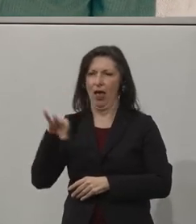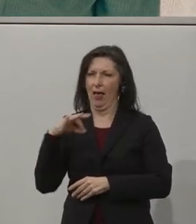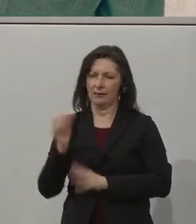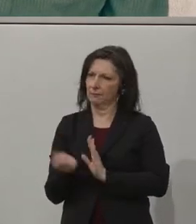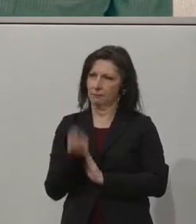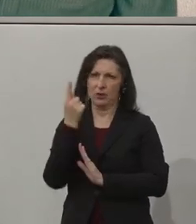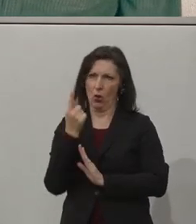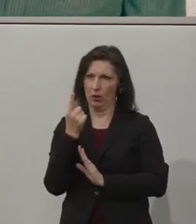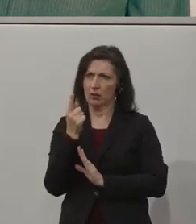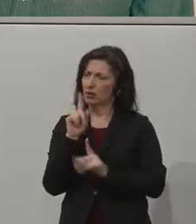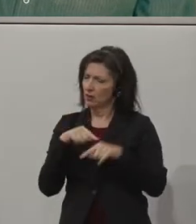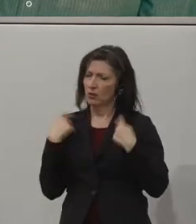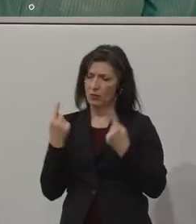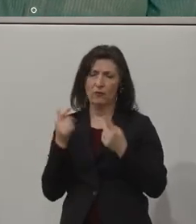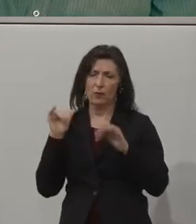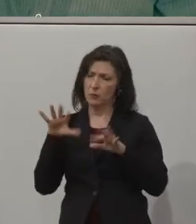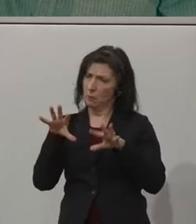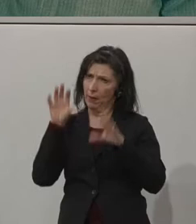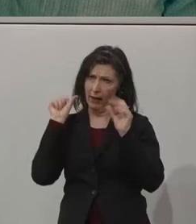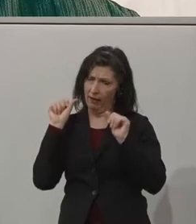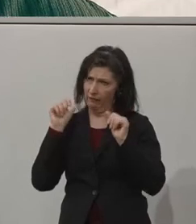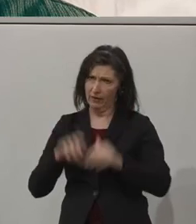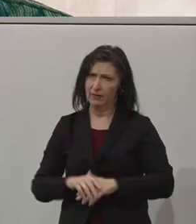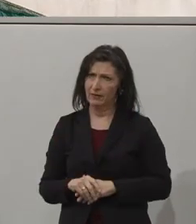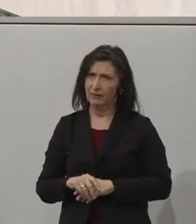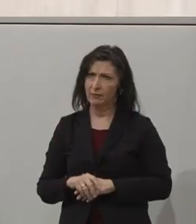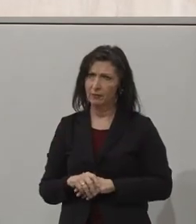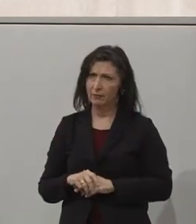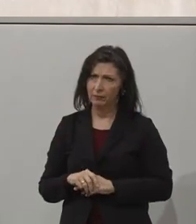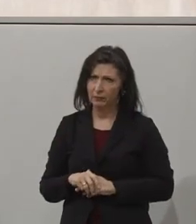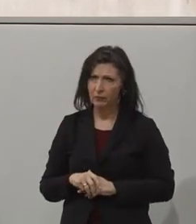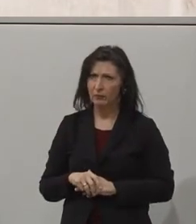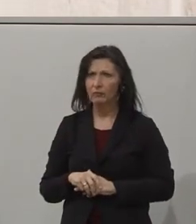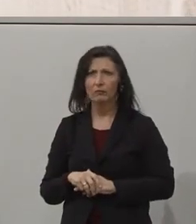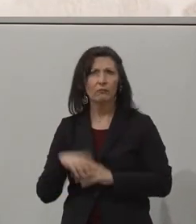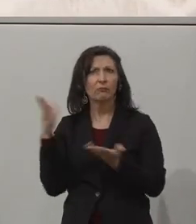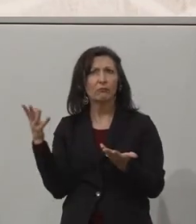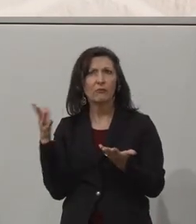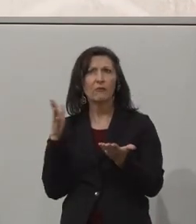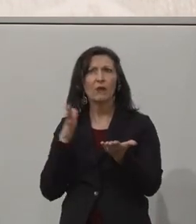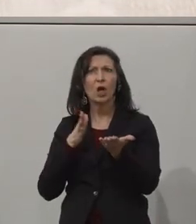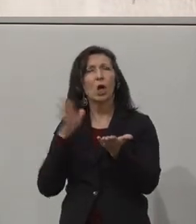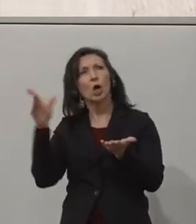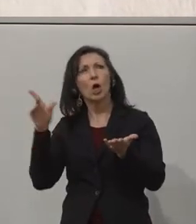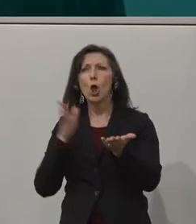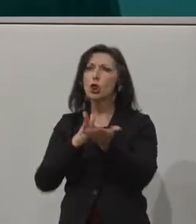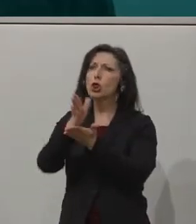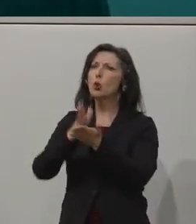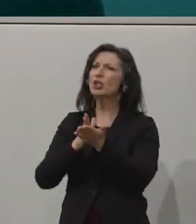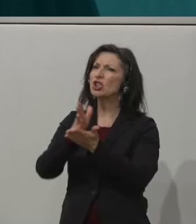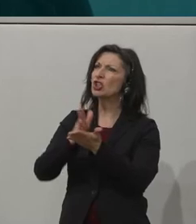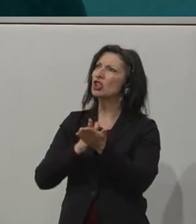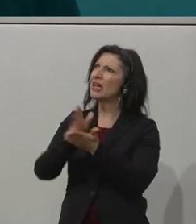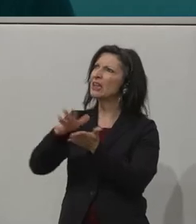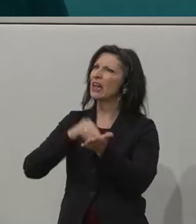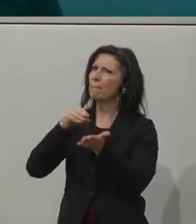such thing as an average user experience. To get there, we need to involve people with disabilities directly in the